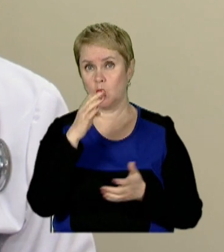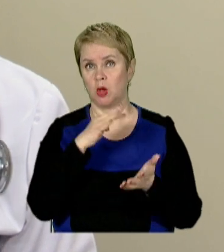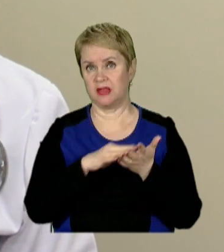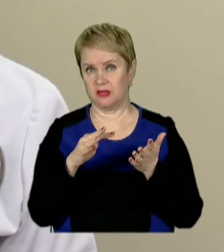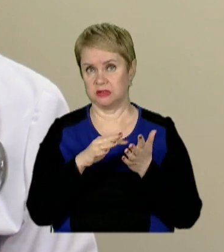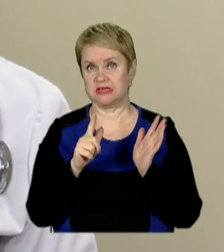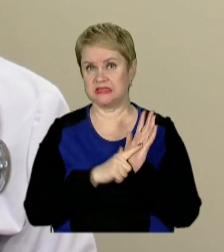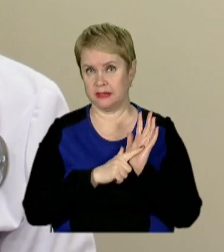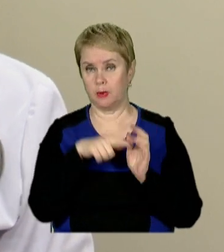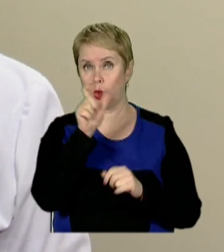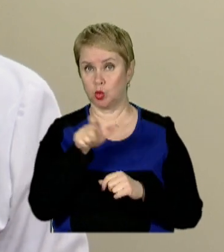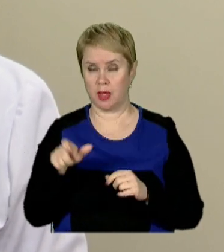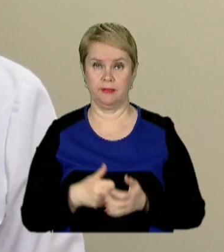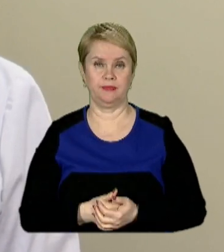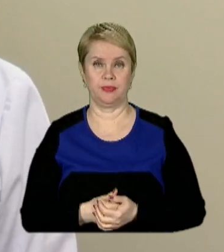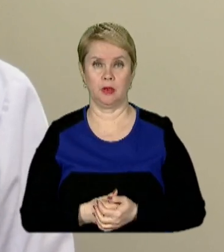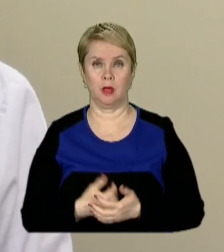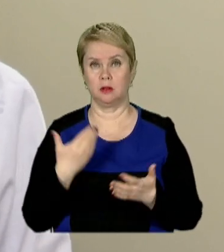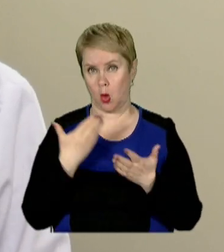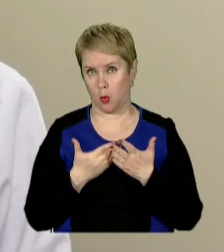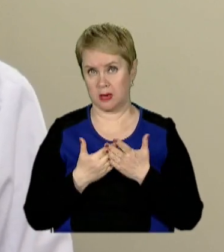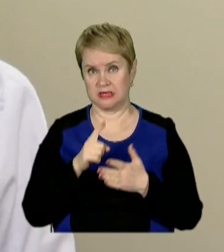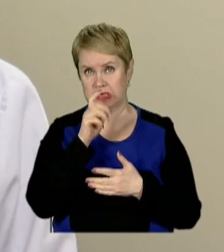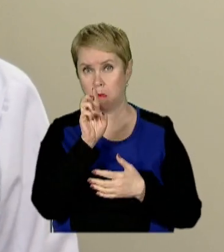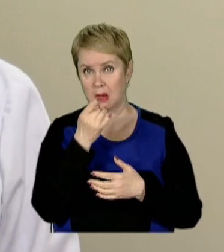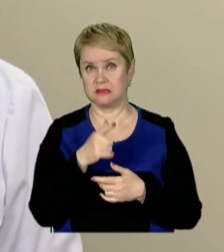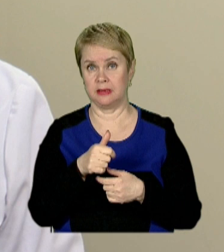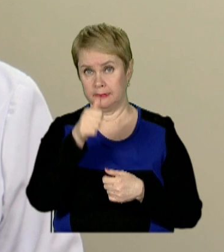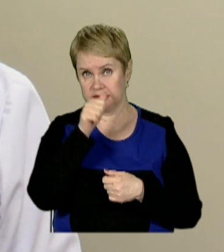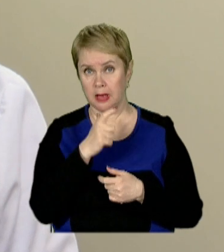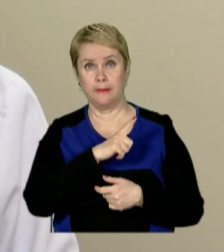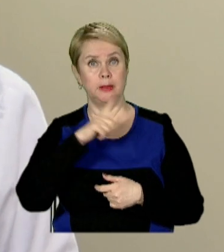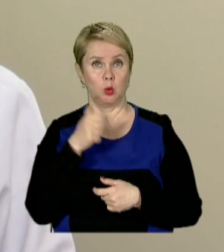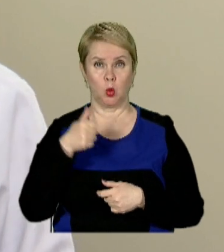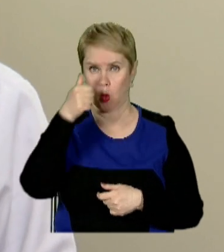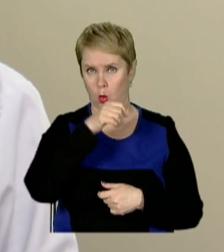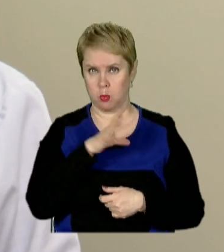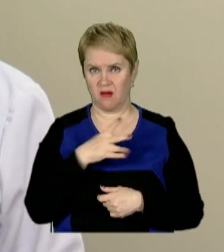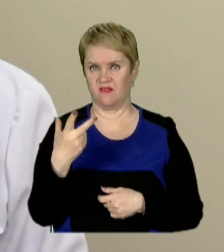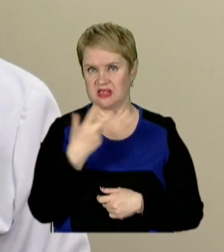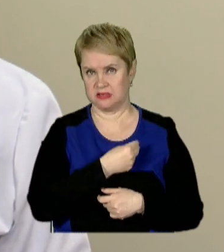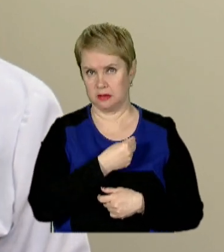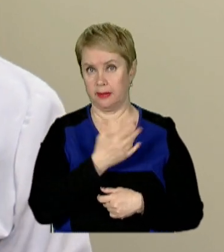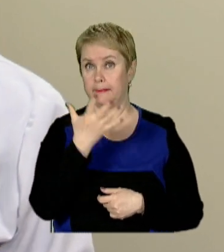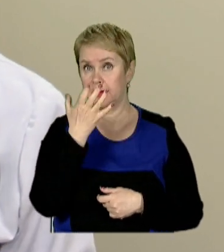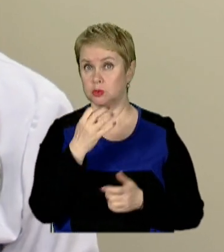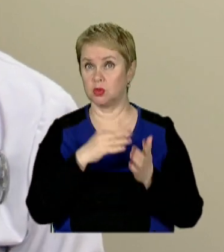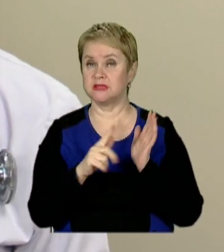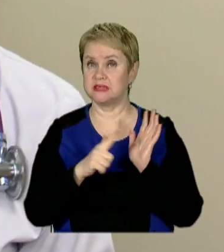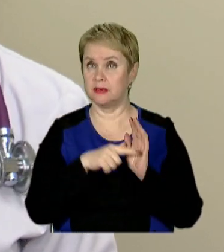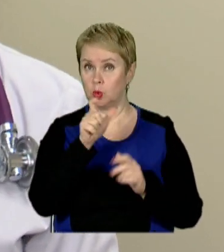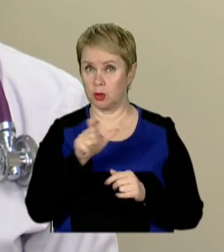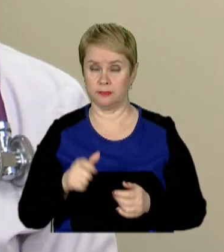людей. До прикладу, за березень місяця минулого року було вакциновано 597